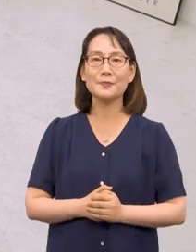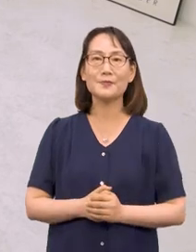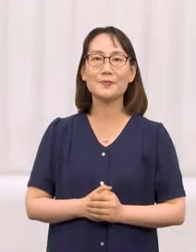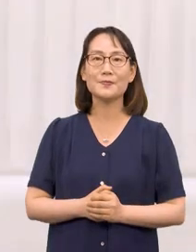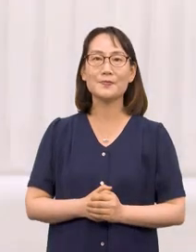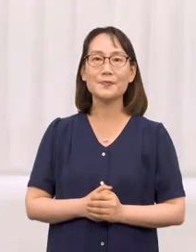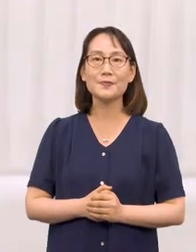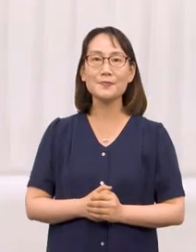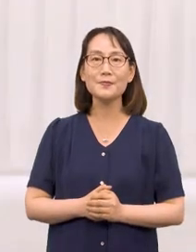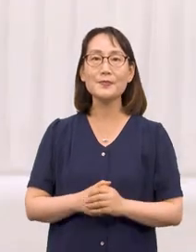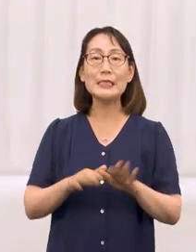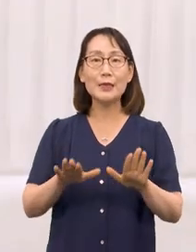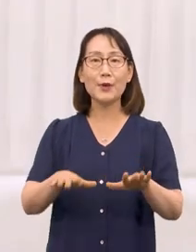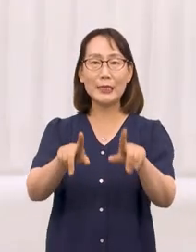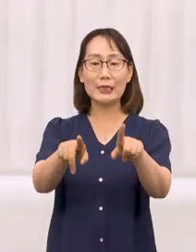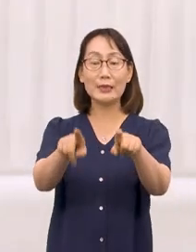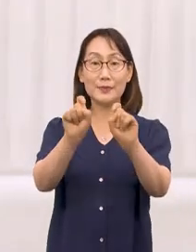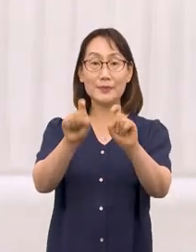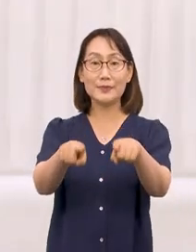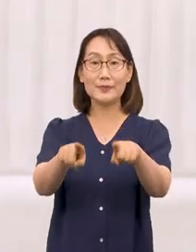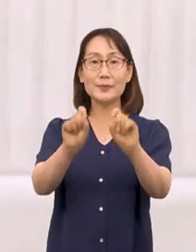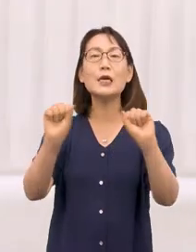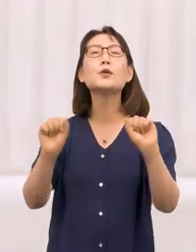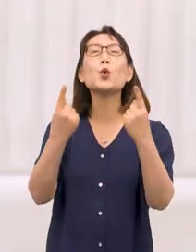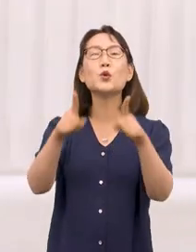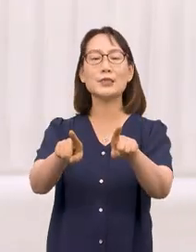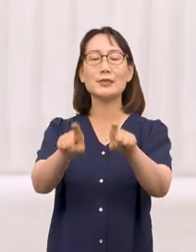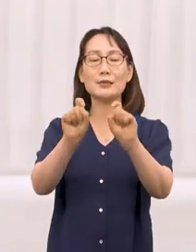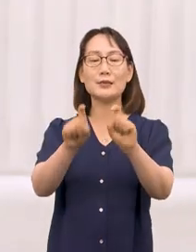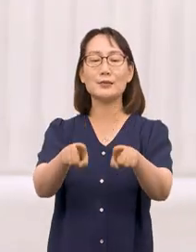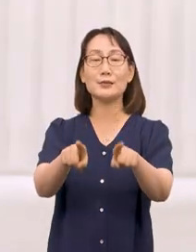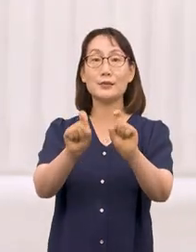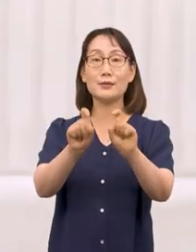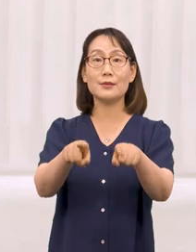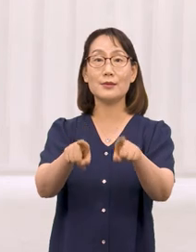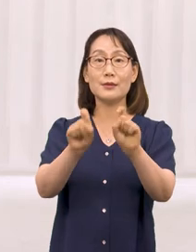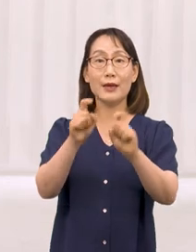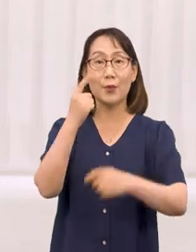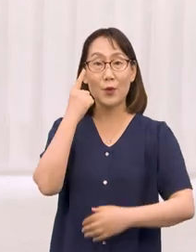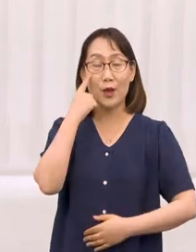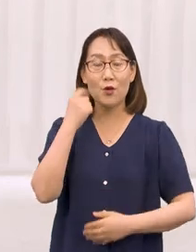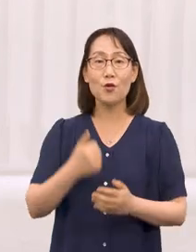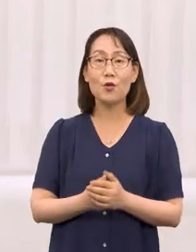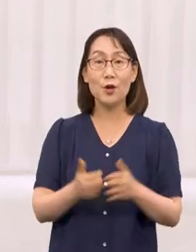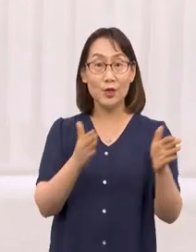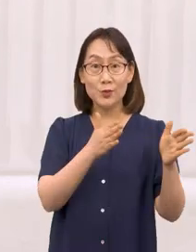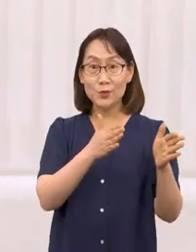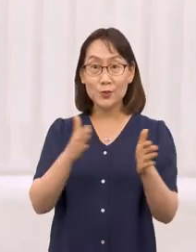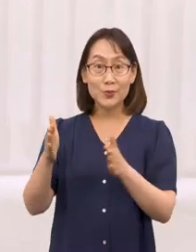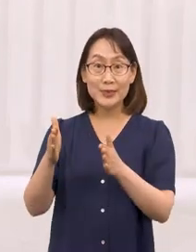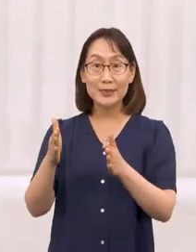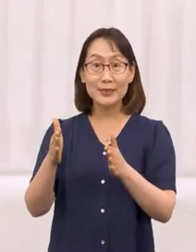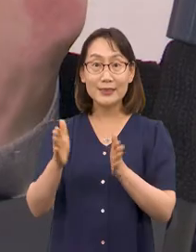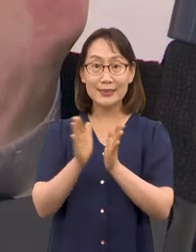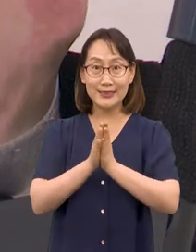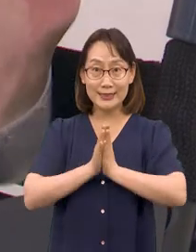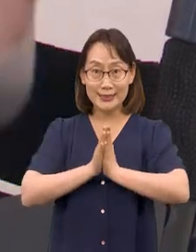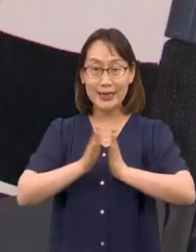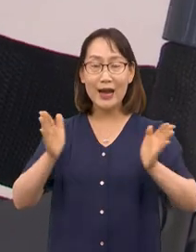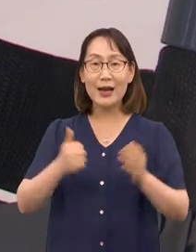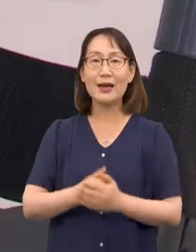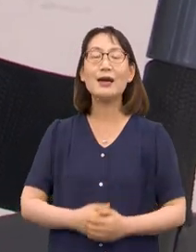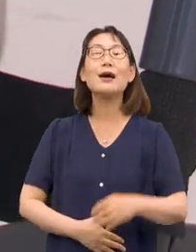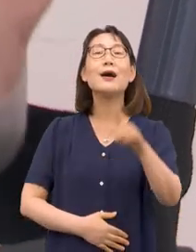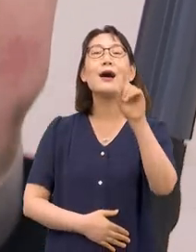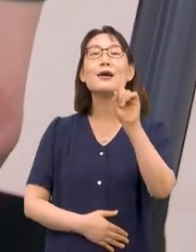이번에는 양쪽 동시에 또 10번 진행해 볼게요. 준비 시작!